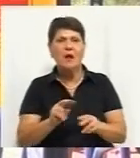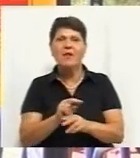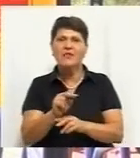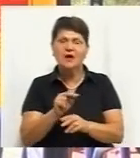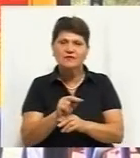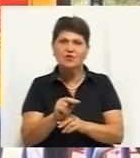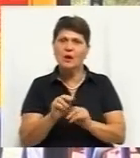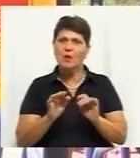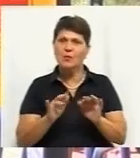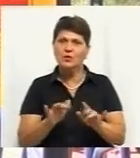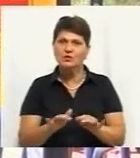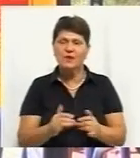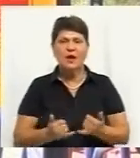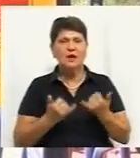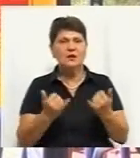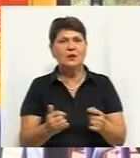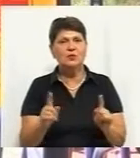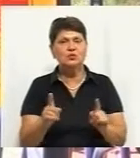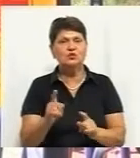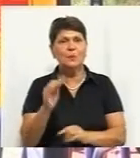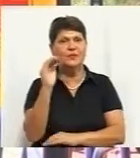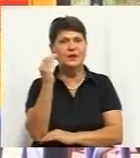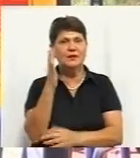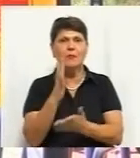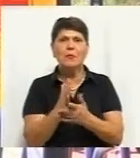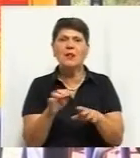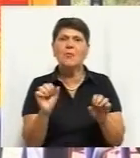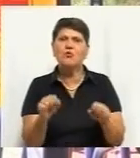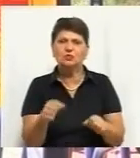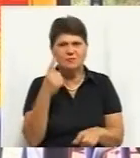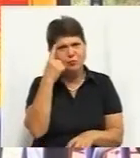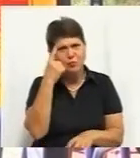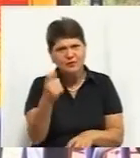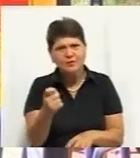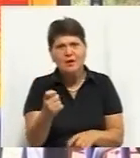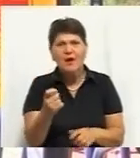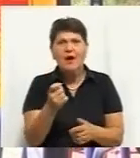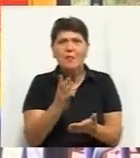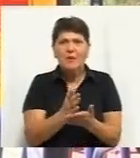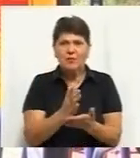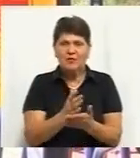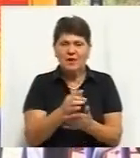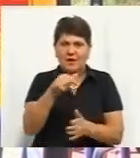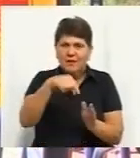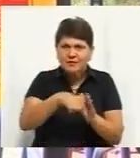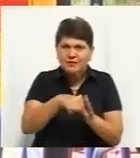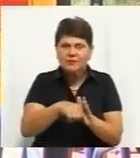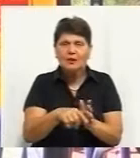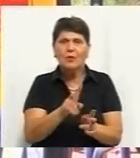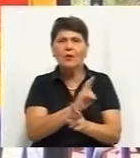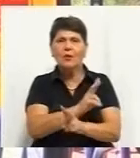процесу, задля того, щоб дитина мала можливість повідомити про те, що у суспільстві, в якому вона перебуває, будь-хто з